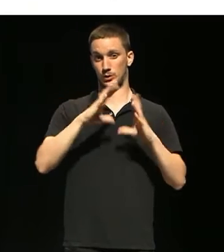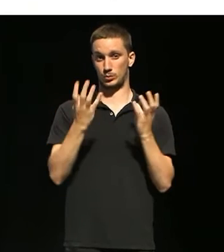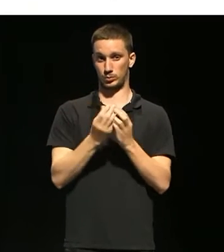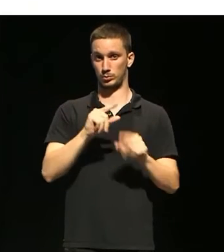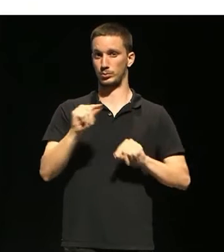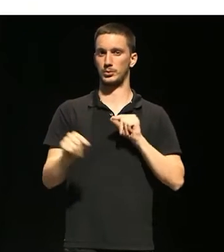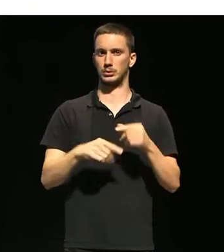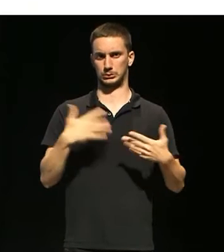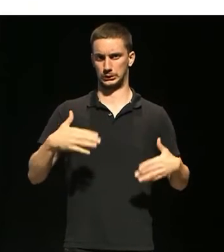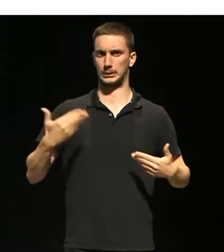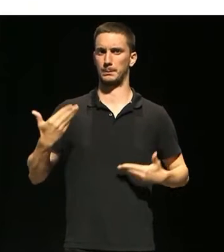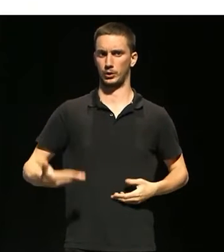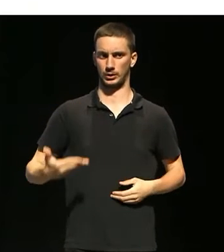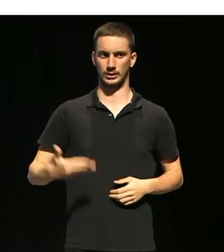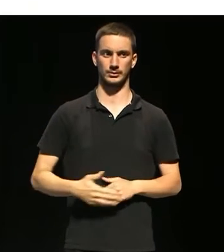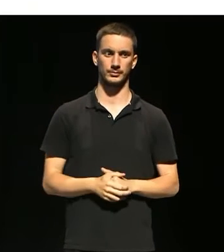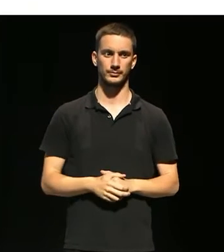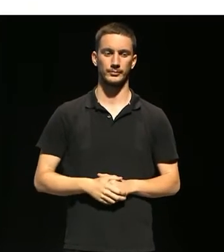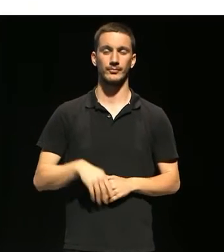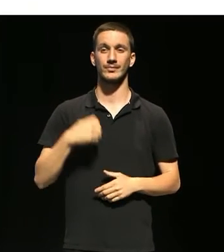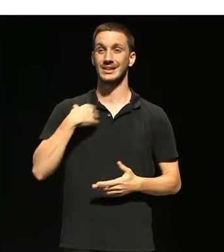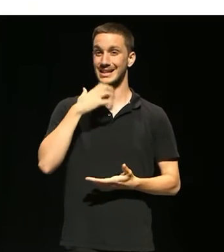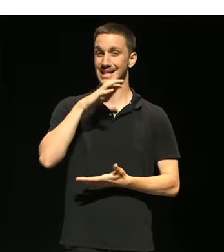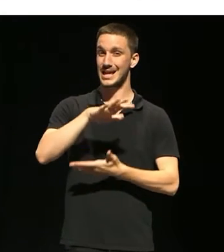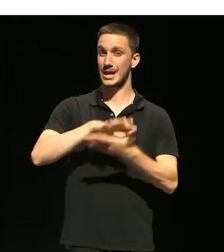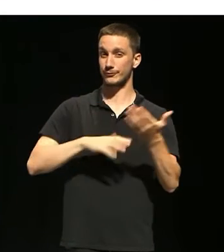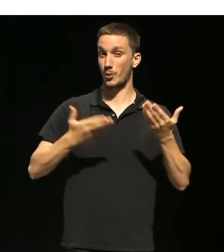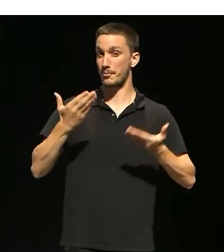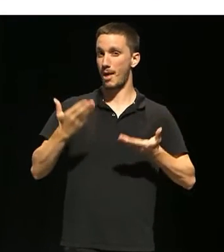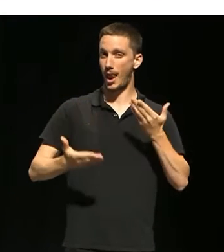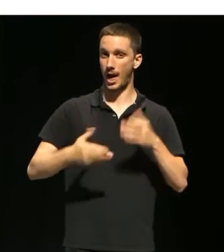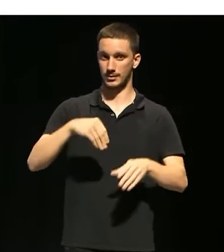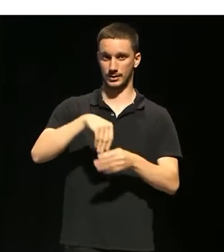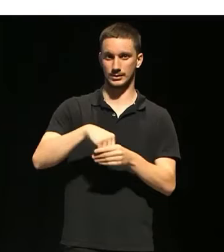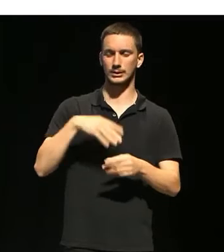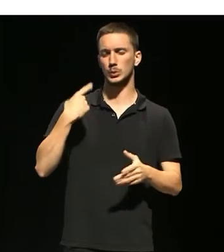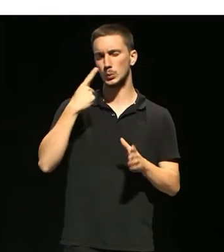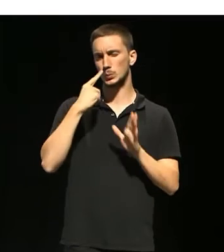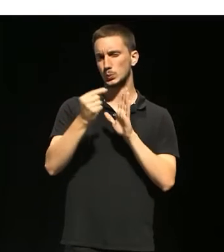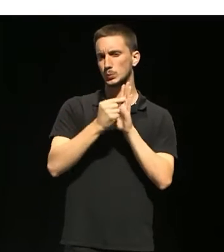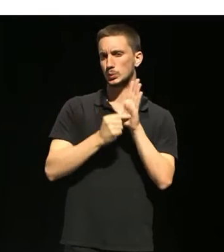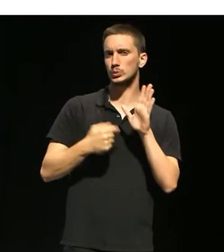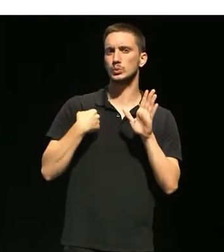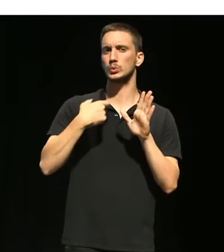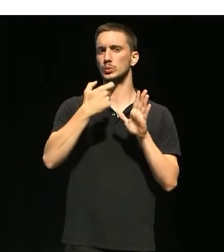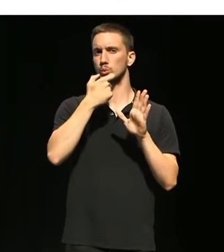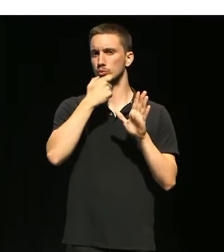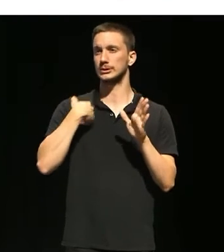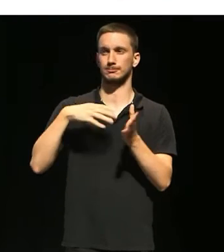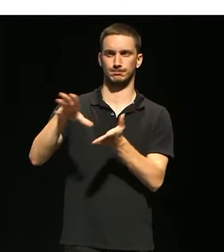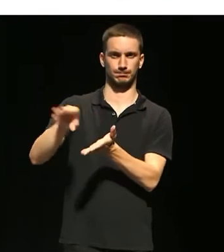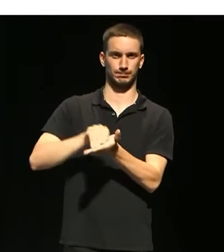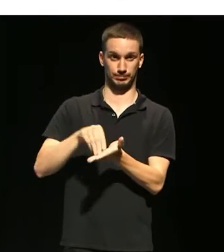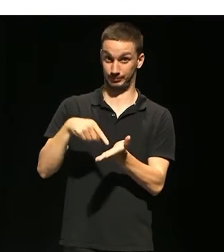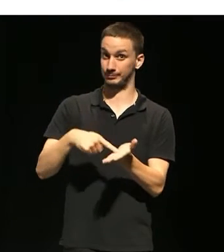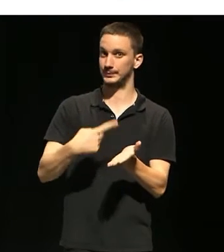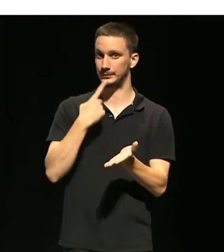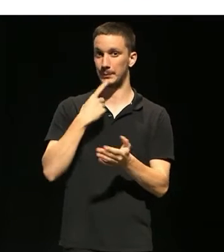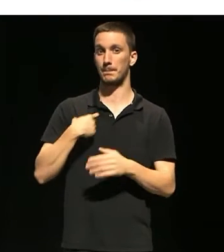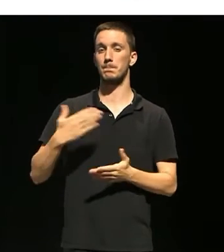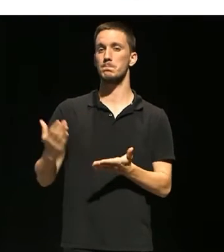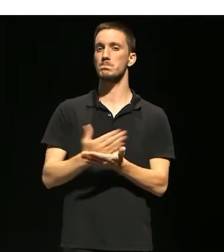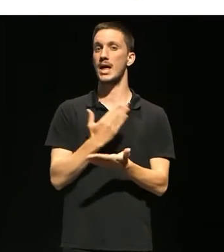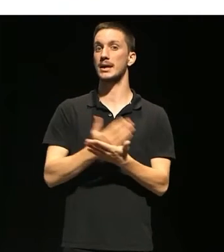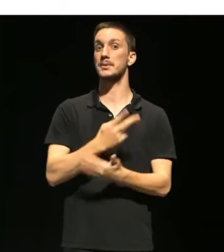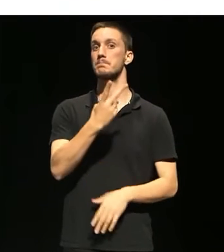Sobre l'aspecte de l'informe a balanç, també volem destacar alguns punts que ens agradaria que es poguessin recollir. A la pàgina 20,